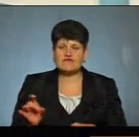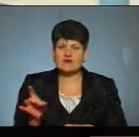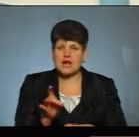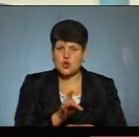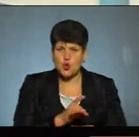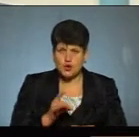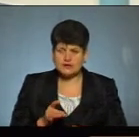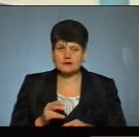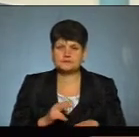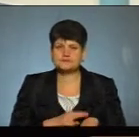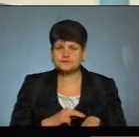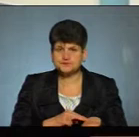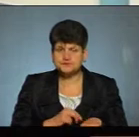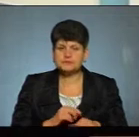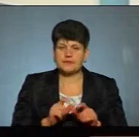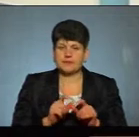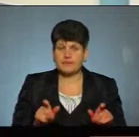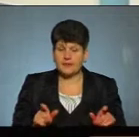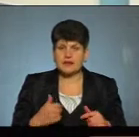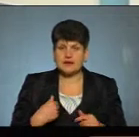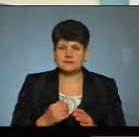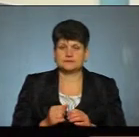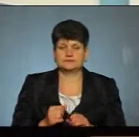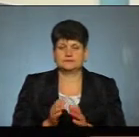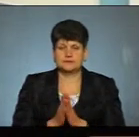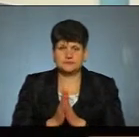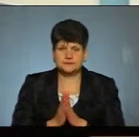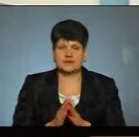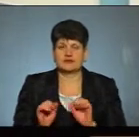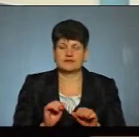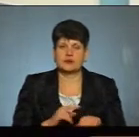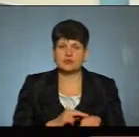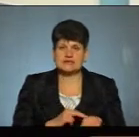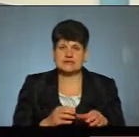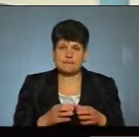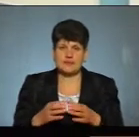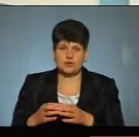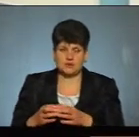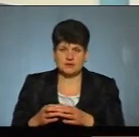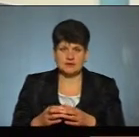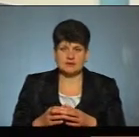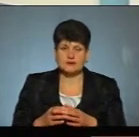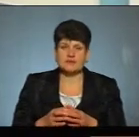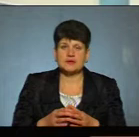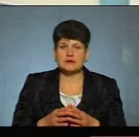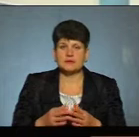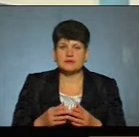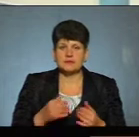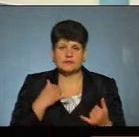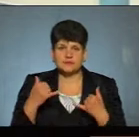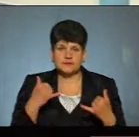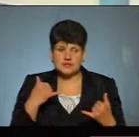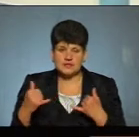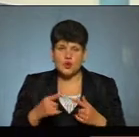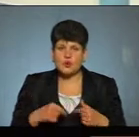поліцейських підрозділах. Я спонукав керівників поліцейських підрозділів контактувати з органами місцевого самоврядування,